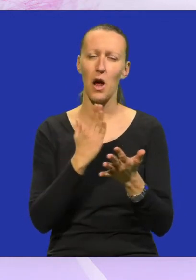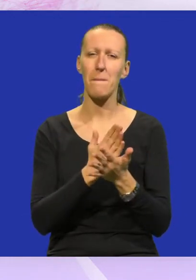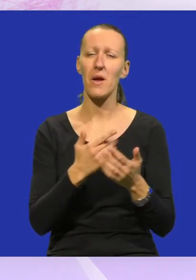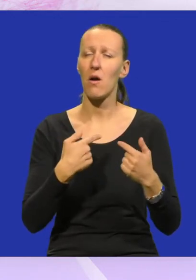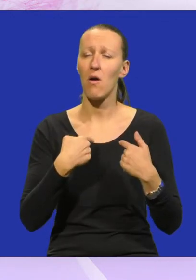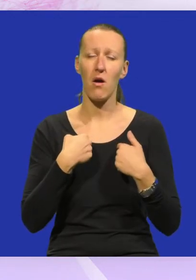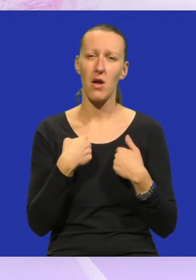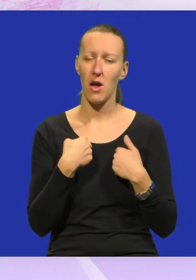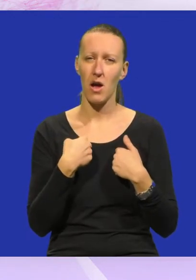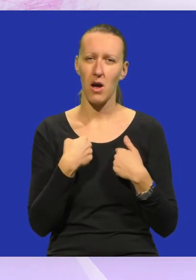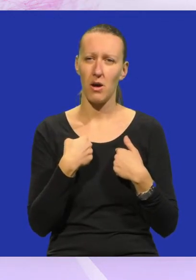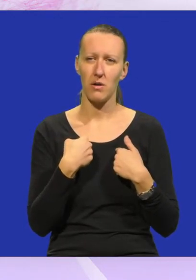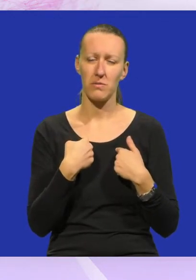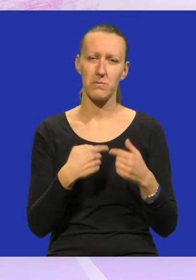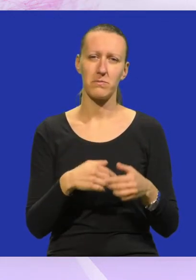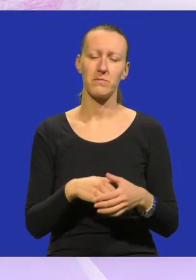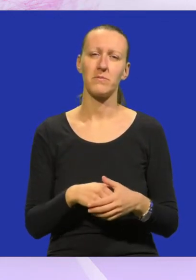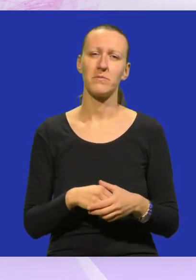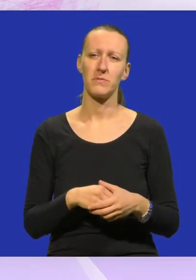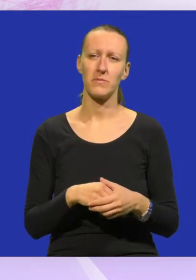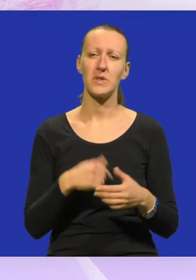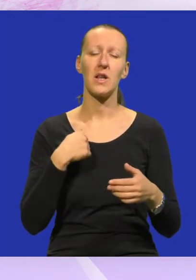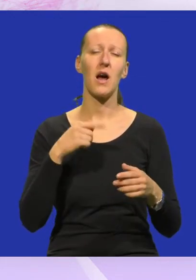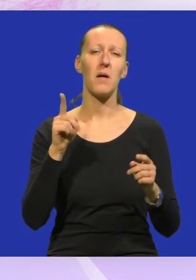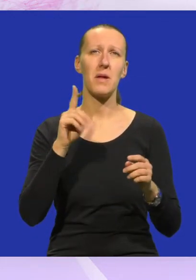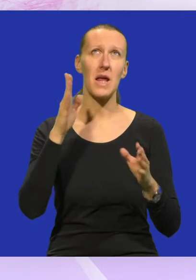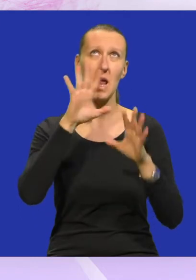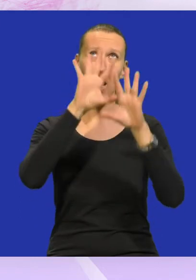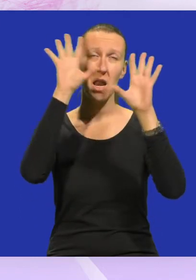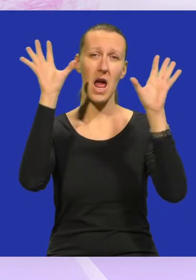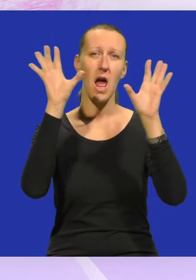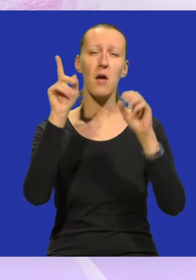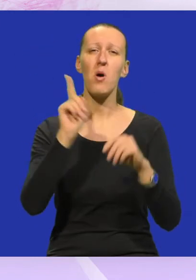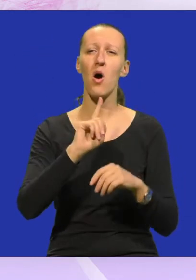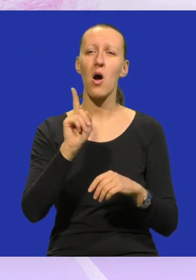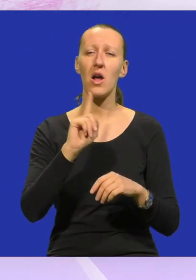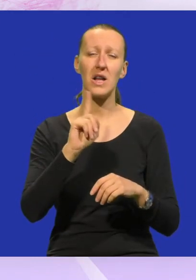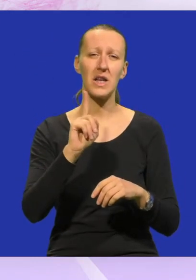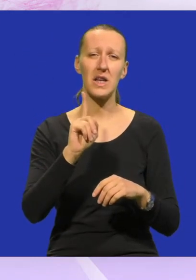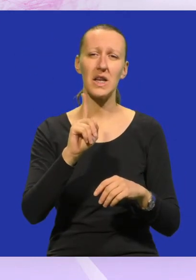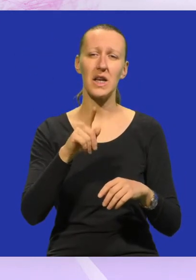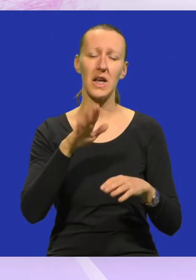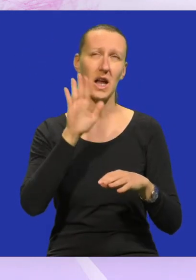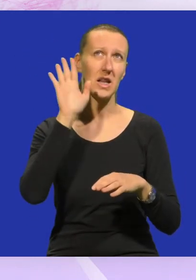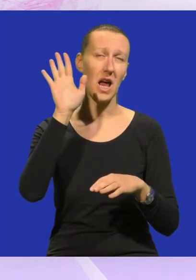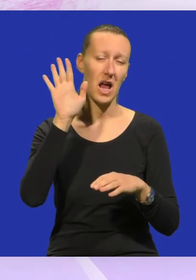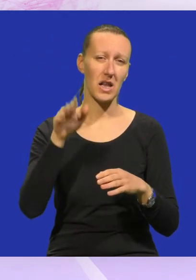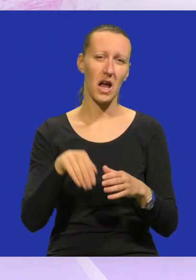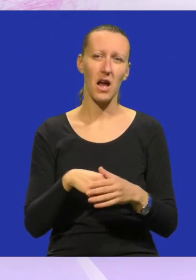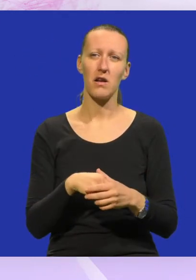ja, da mi nebo nije tada,